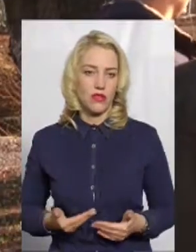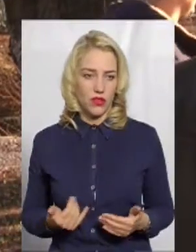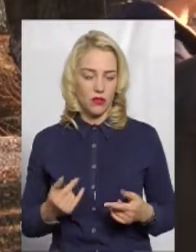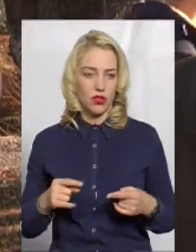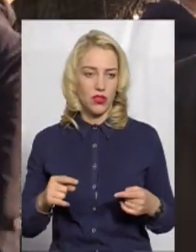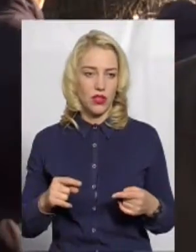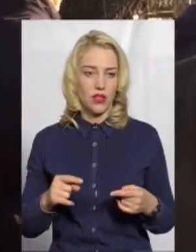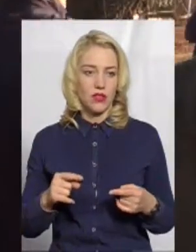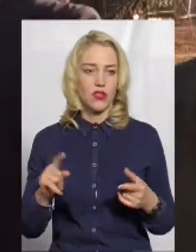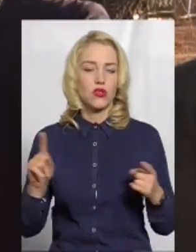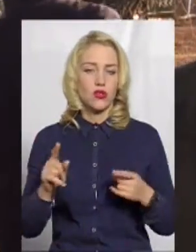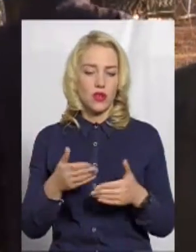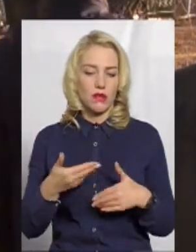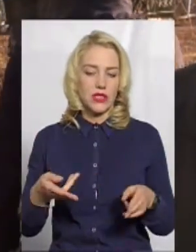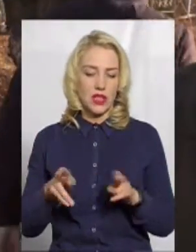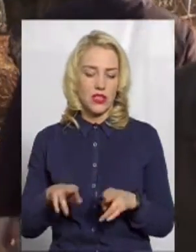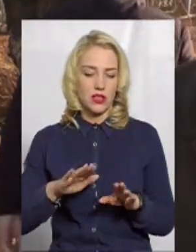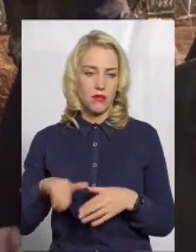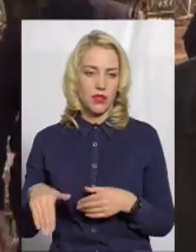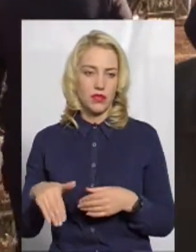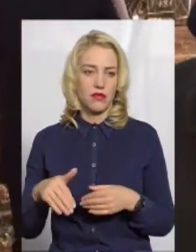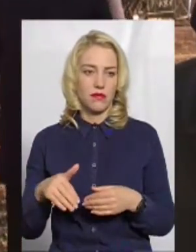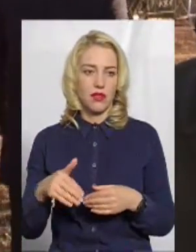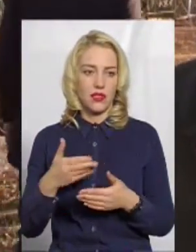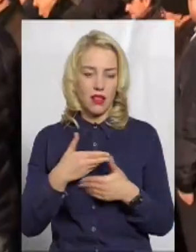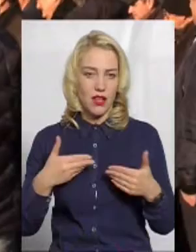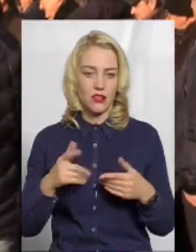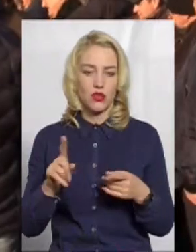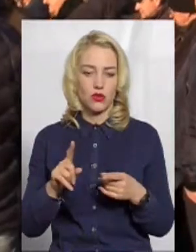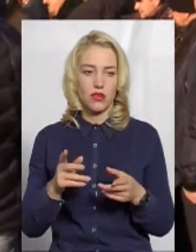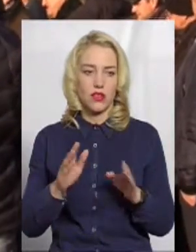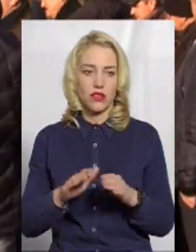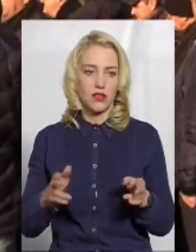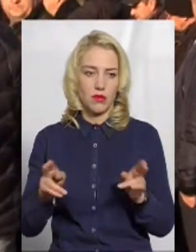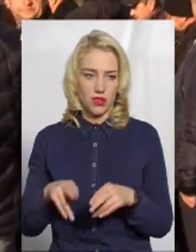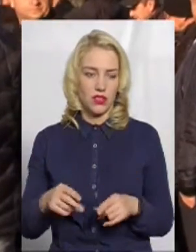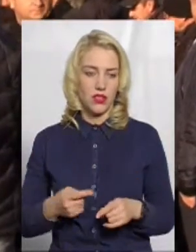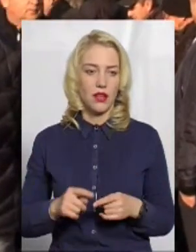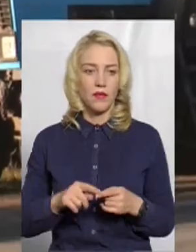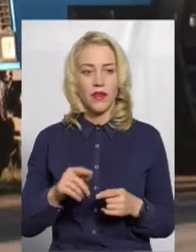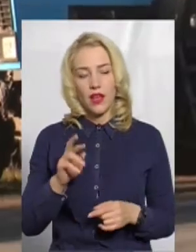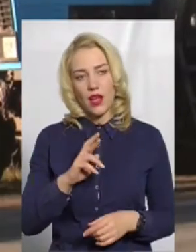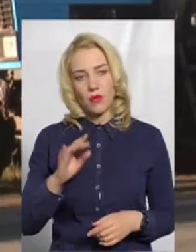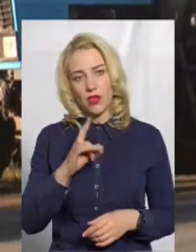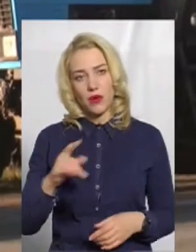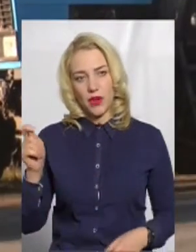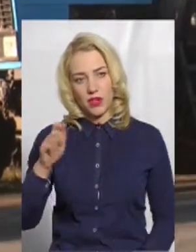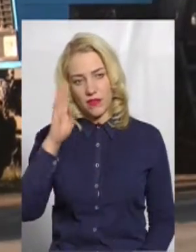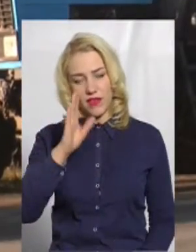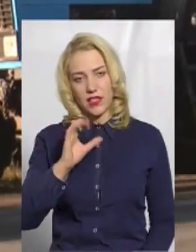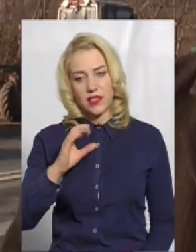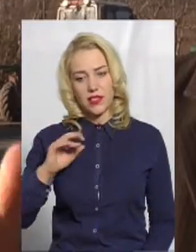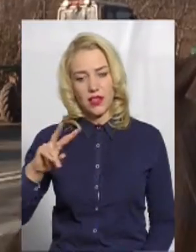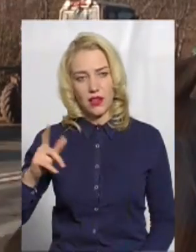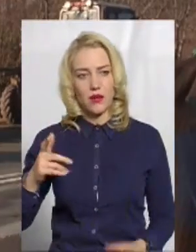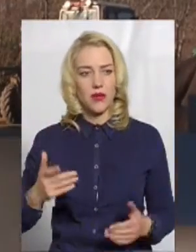і що нам залишиться після нашим дітям, нашим внукам». З Ярмолинецького району приїхав Василь Басун. Він 20 років працює